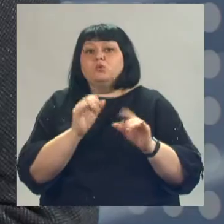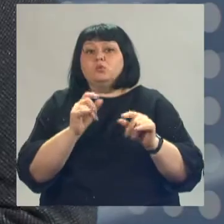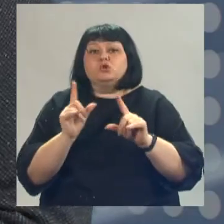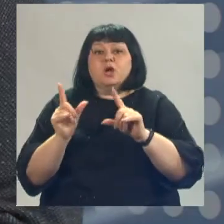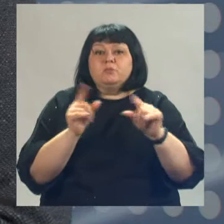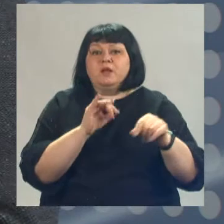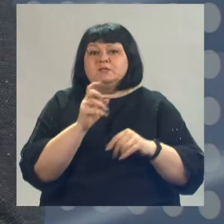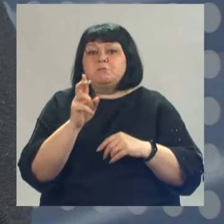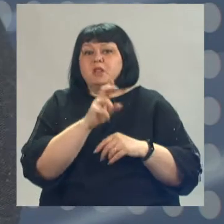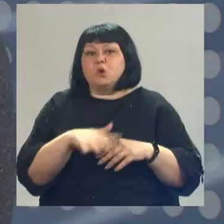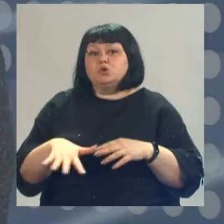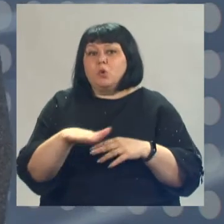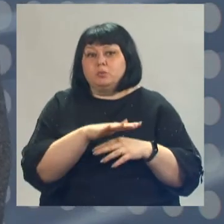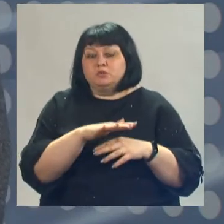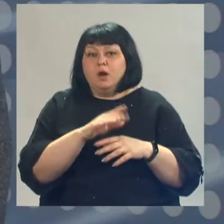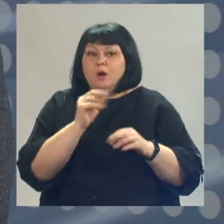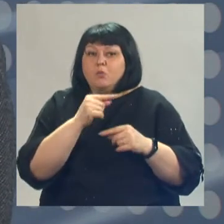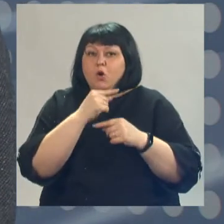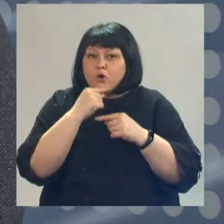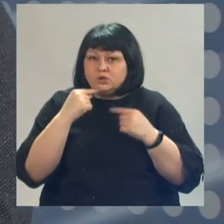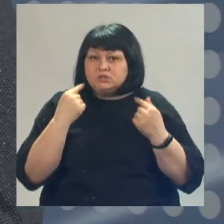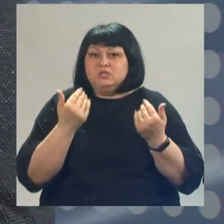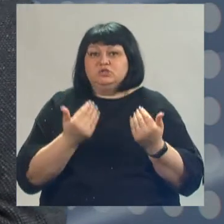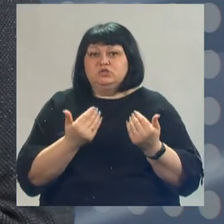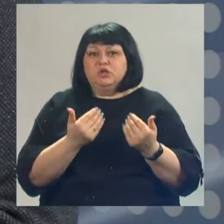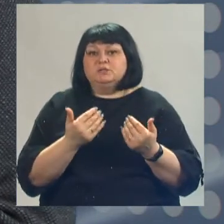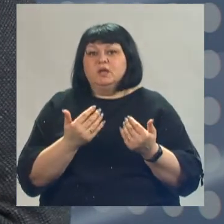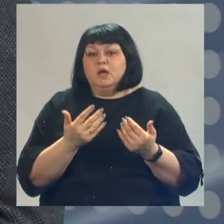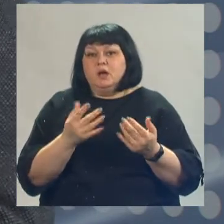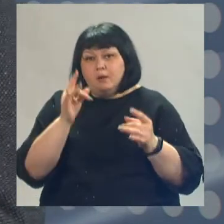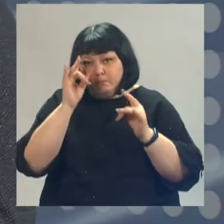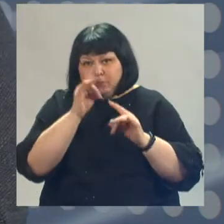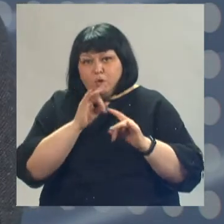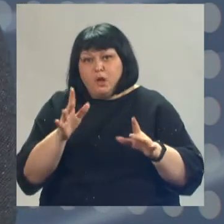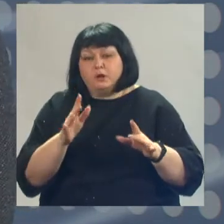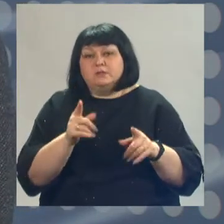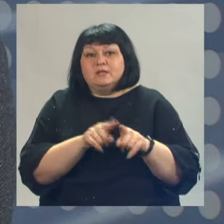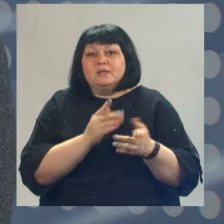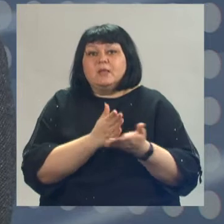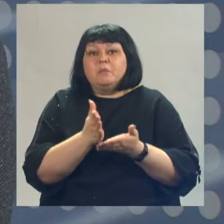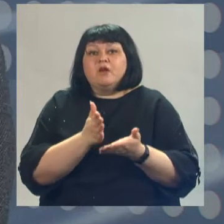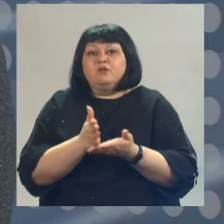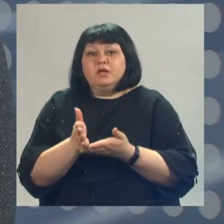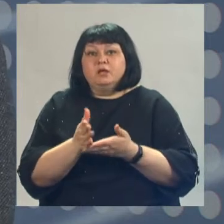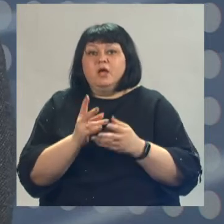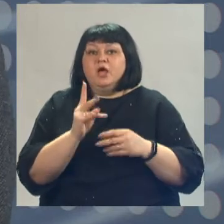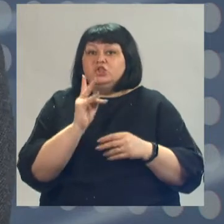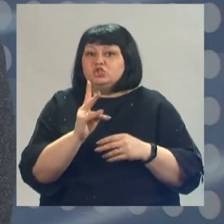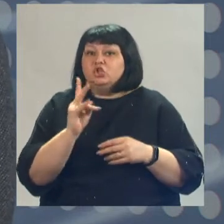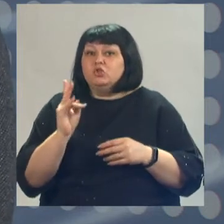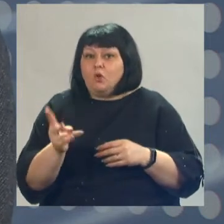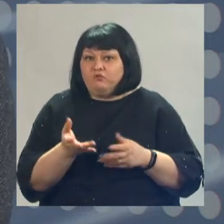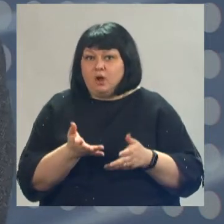Вы знаете, по России сейчас набирают популярности такие направления, как Нижний Новгород,